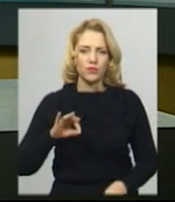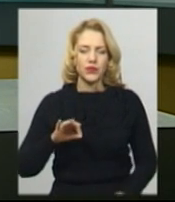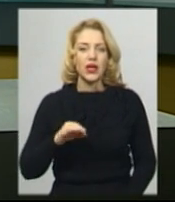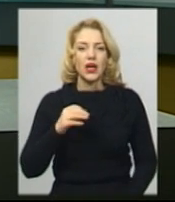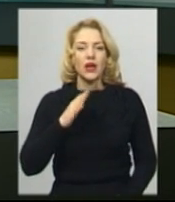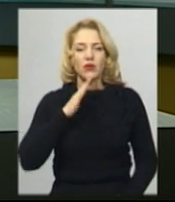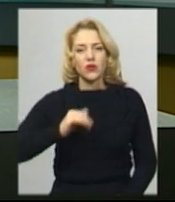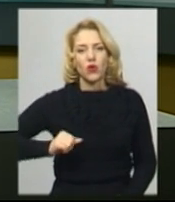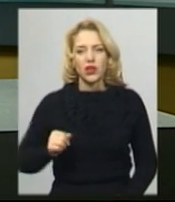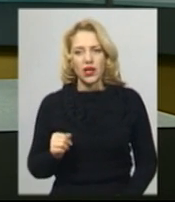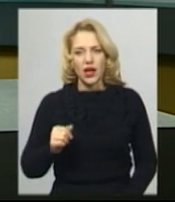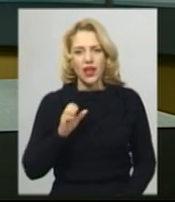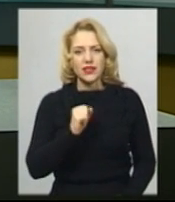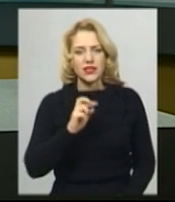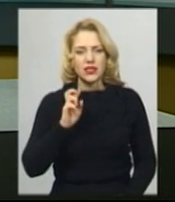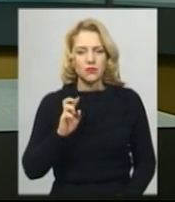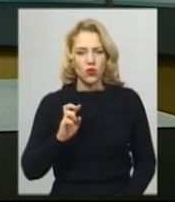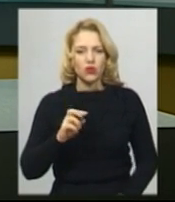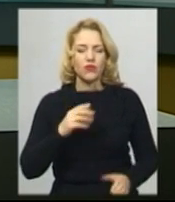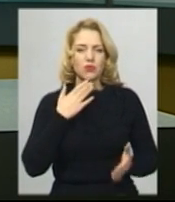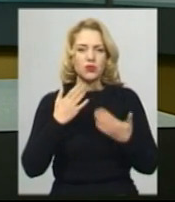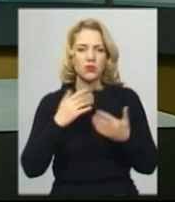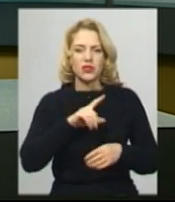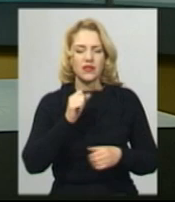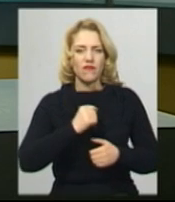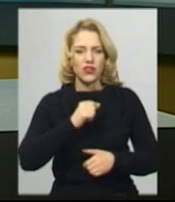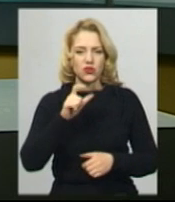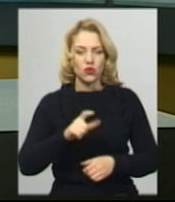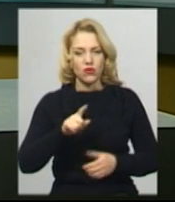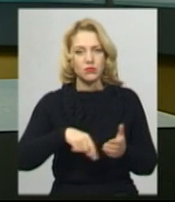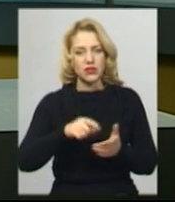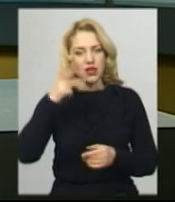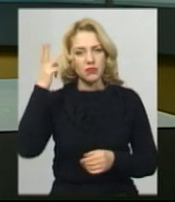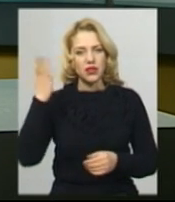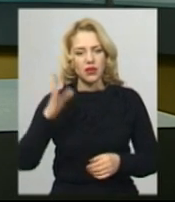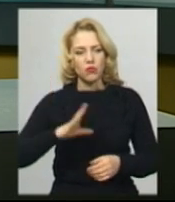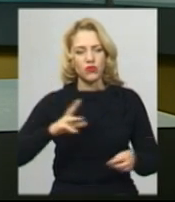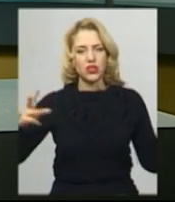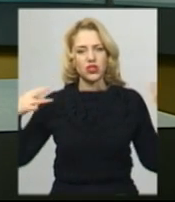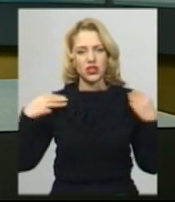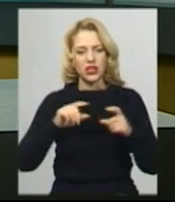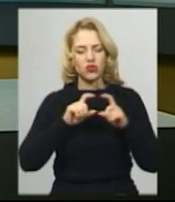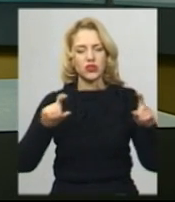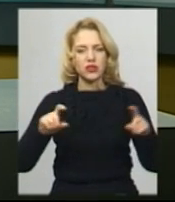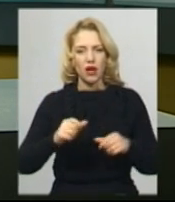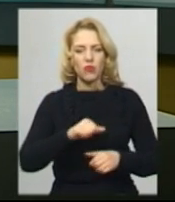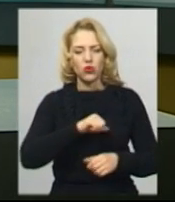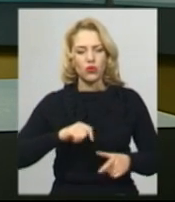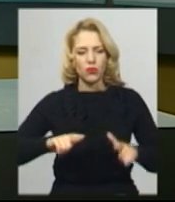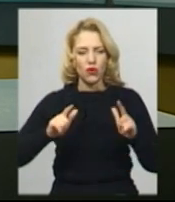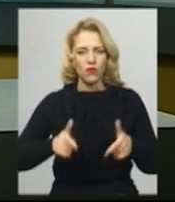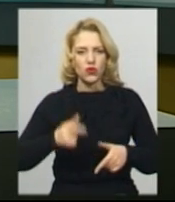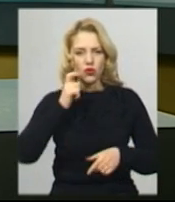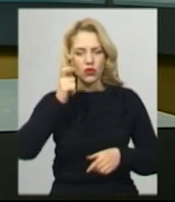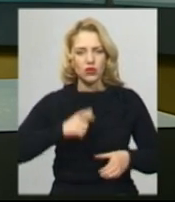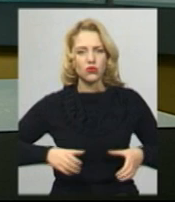Моя колега Анастасія Збродова поспілкувалася з військовим з Хмельницького, який був начальником штабу добровольчого українського корпусу